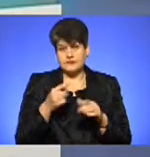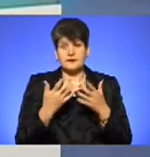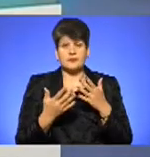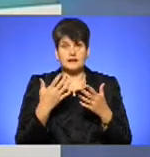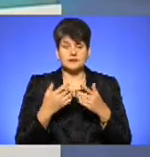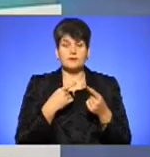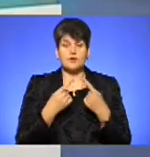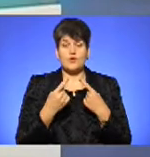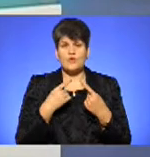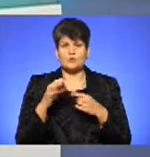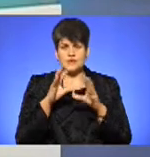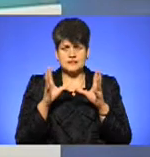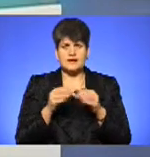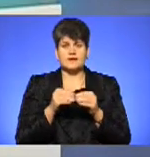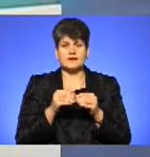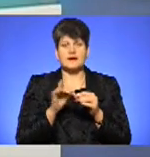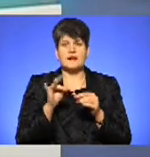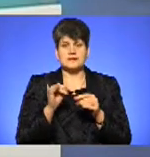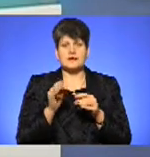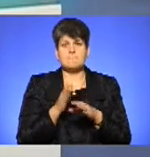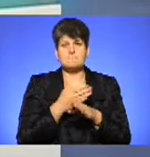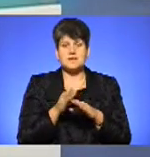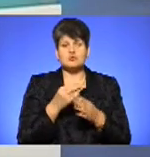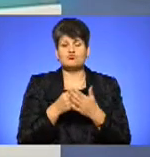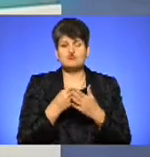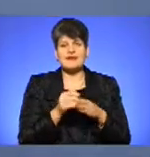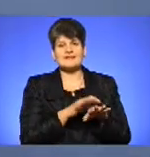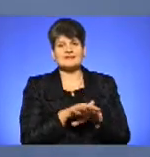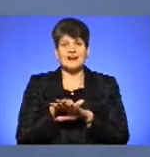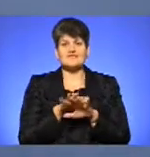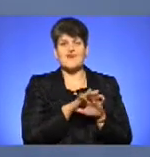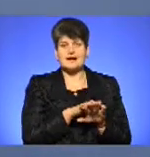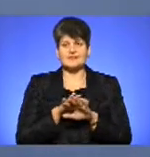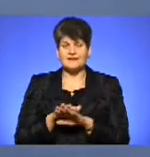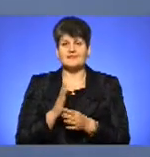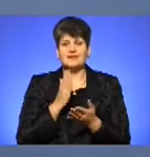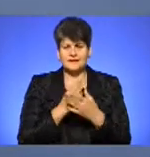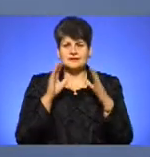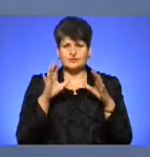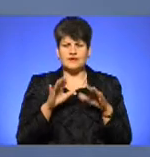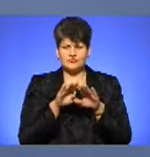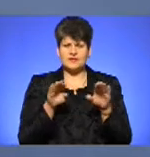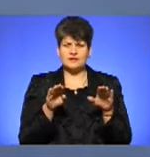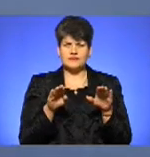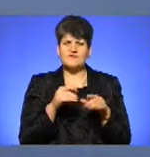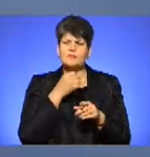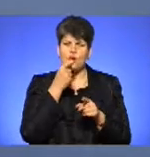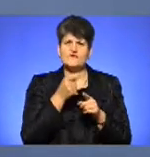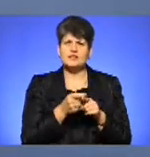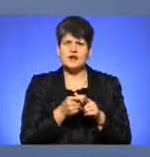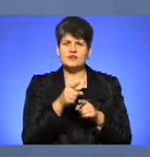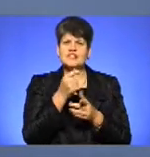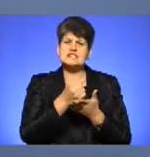говоримо про загальні речі, про міжбюджетні трансферти, чи є на законодавчому рівні встановлена така відповідальність, чи вони